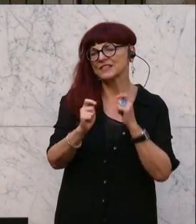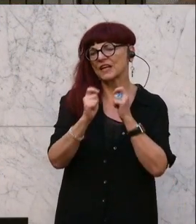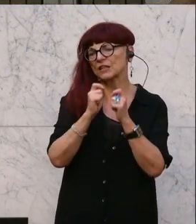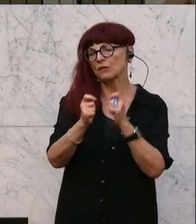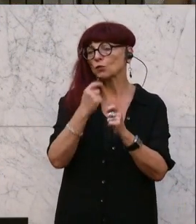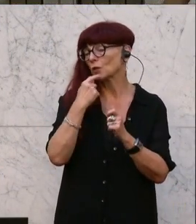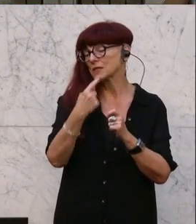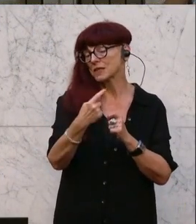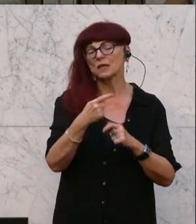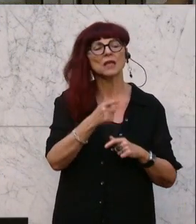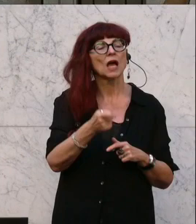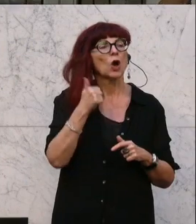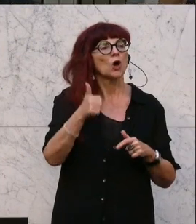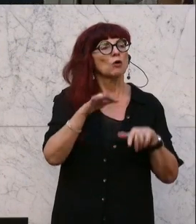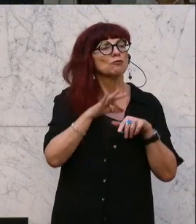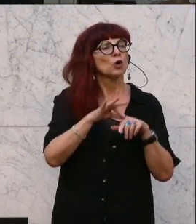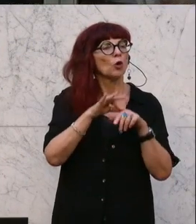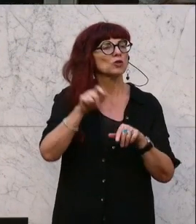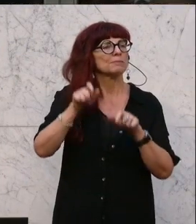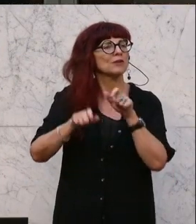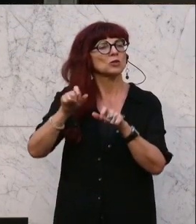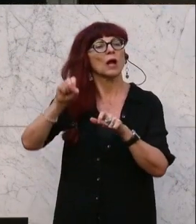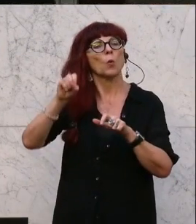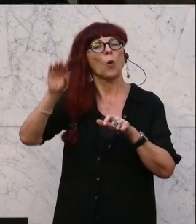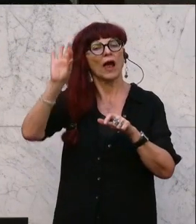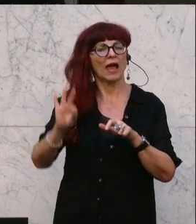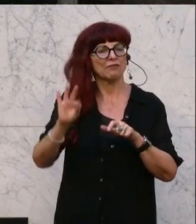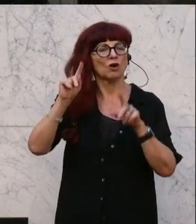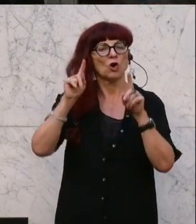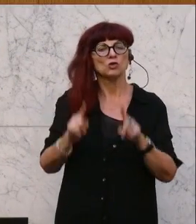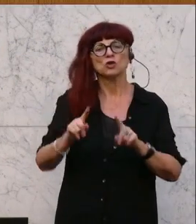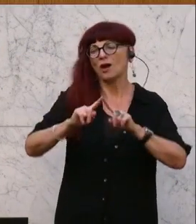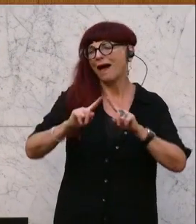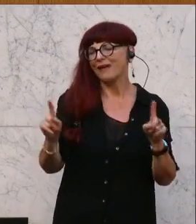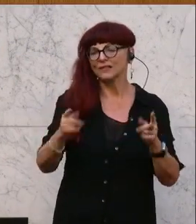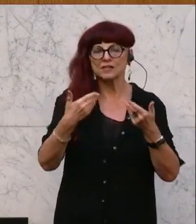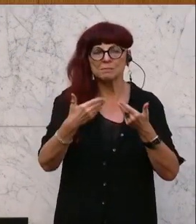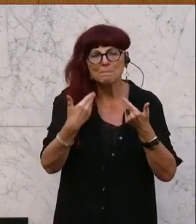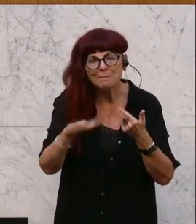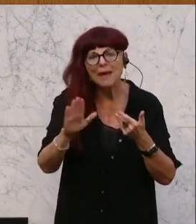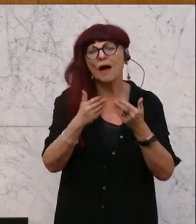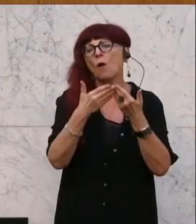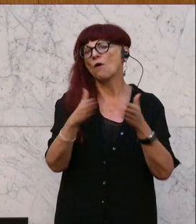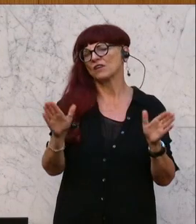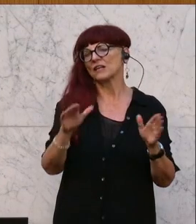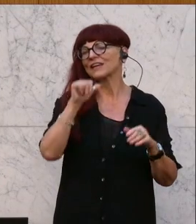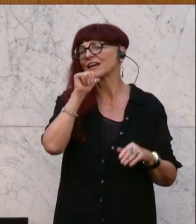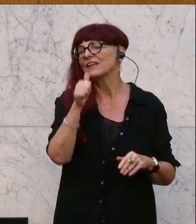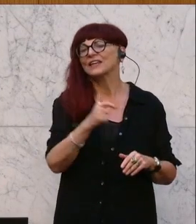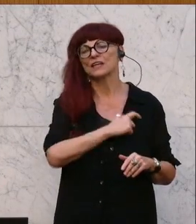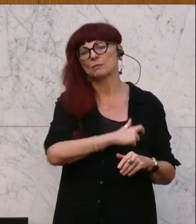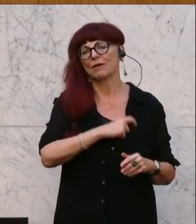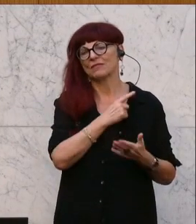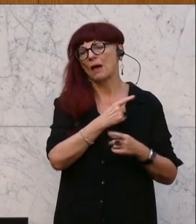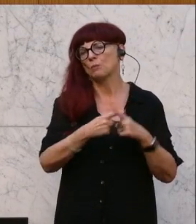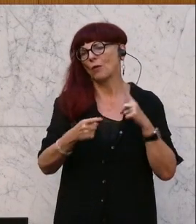sorgen, dass das Führungspersonal des ORF anders, öffentlicher und weniger parteipolitisch bestellt wird.